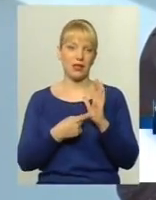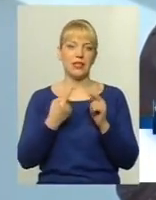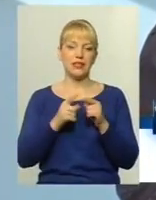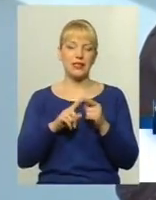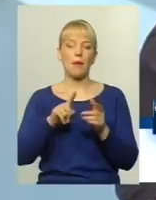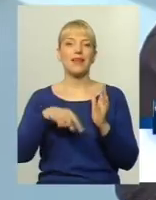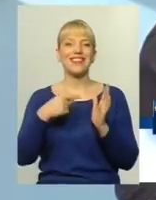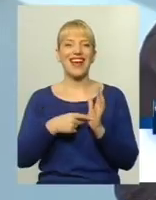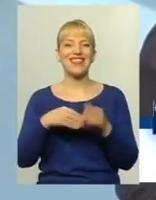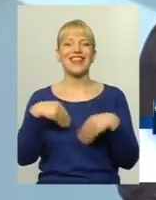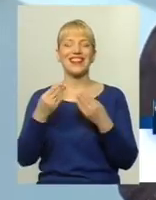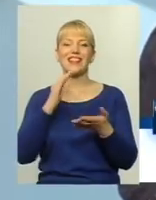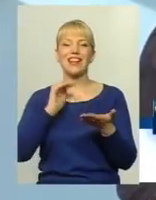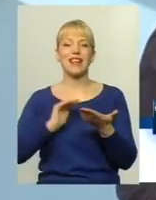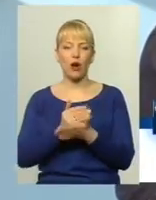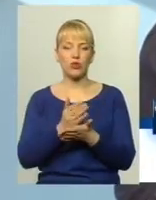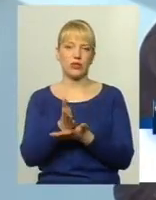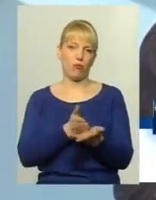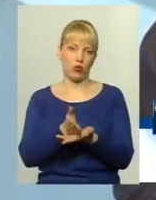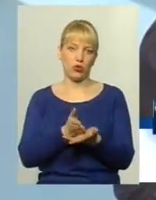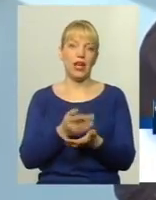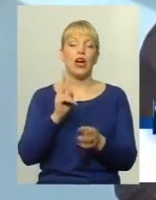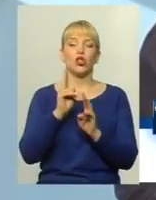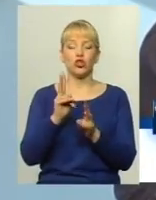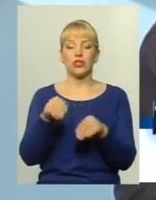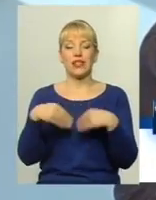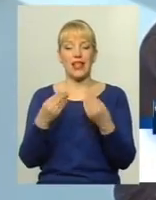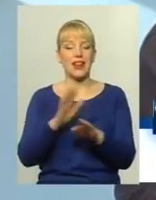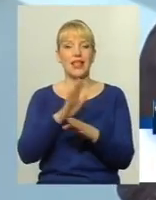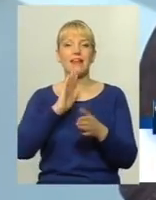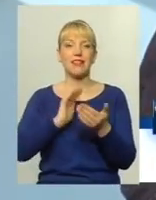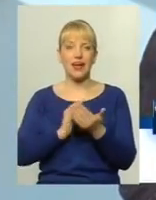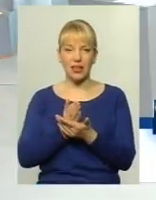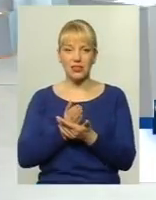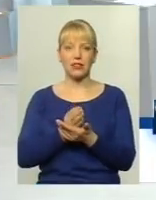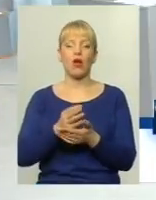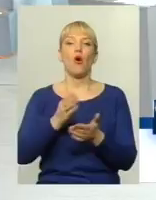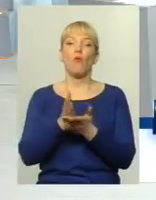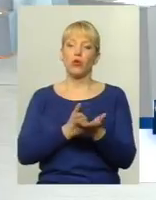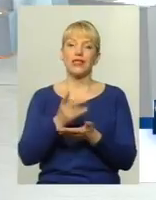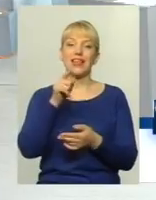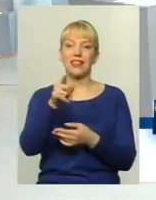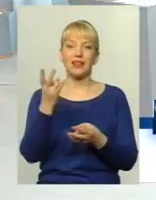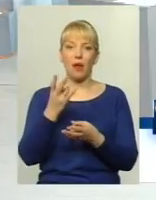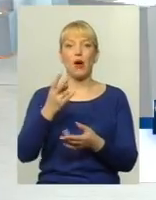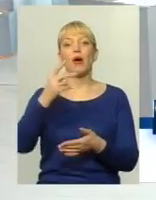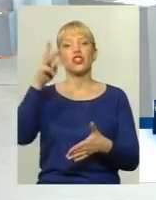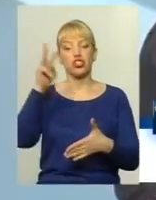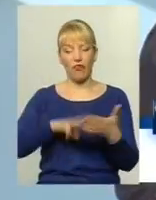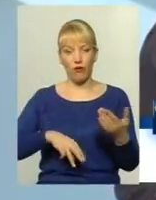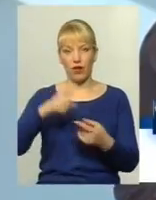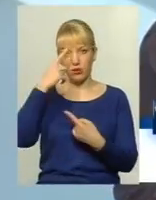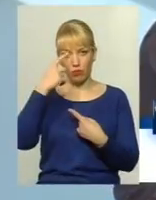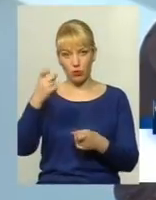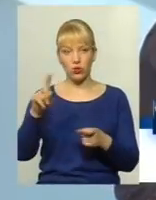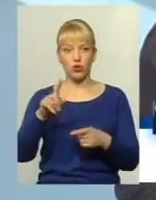якості послуг Якщо хтось це робить, неякость надає послуг Їх потрібно штрафувати, попереджувати Або